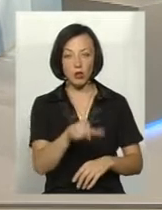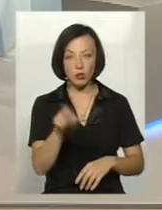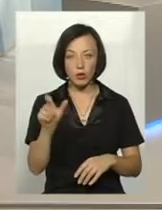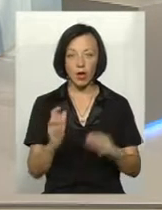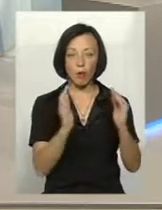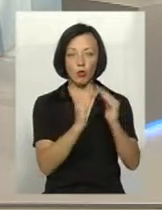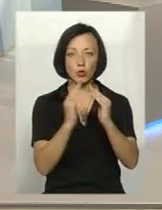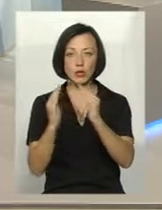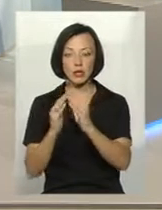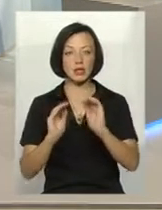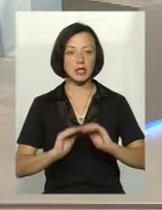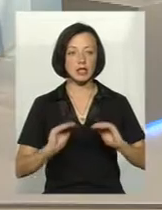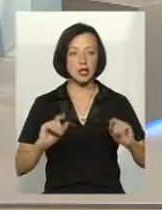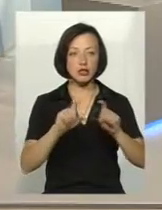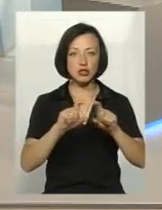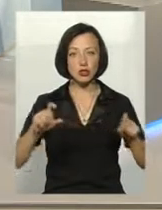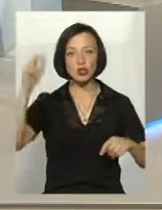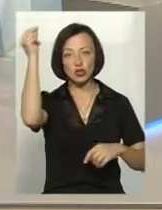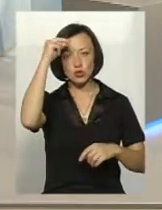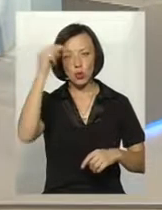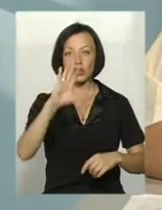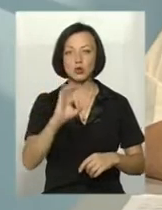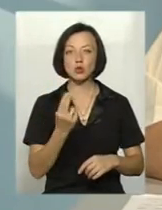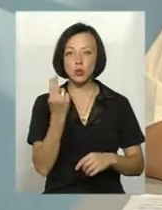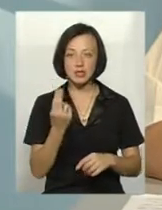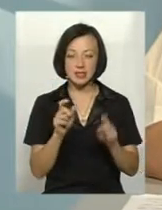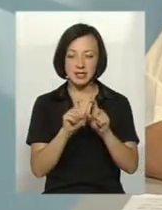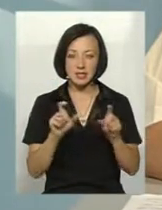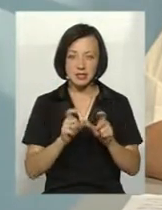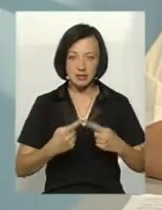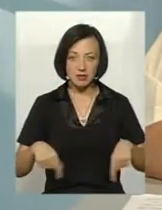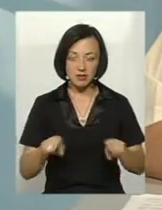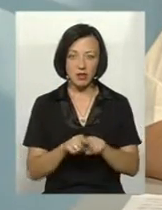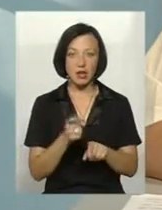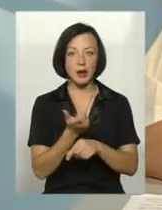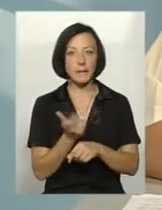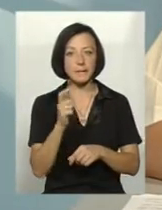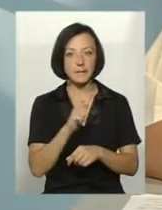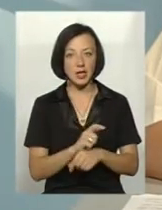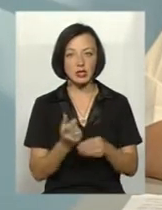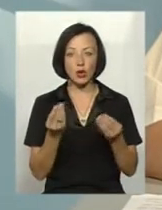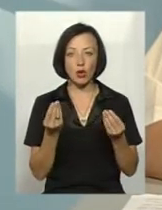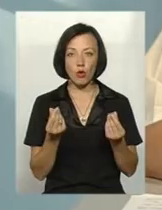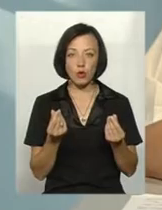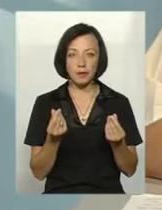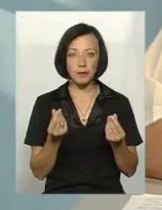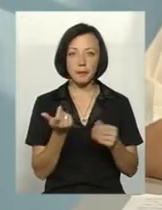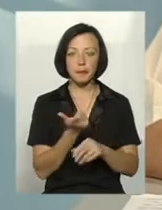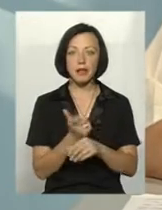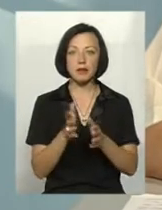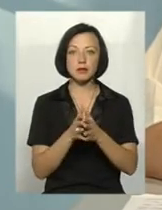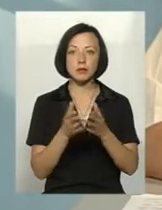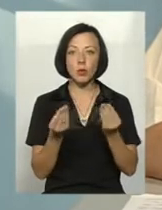будинки, дитячі садочки, школи, соціальна структура, тобто більшість кошти, не то що більшість, а